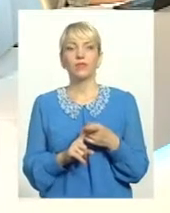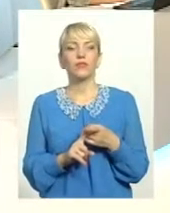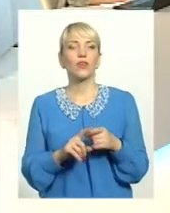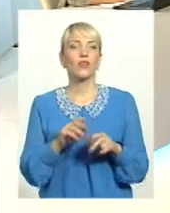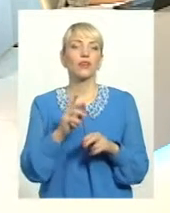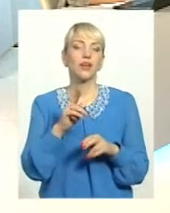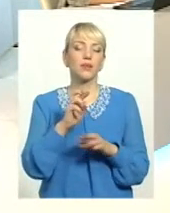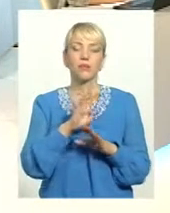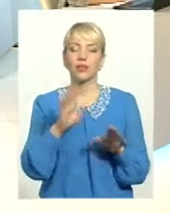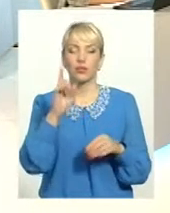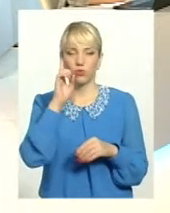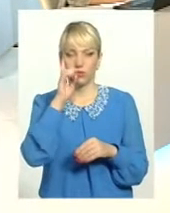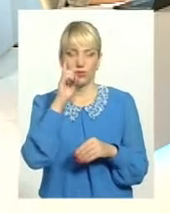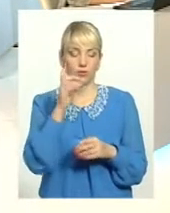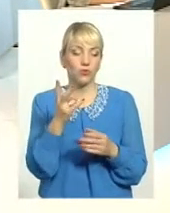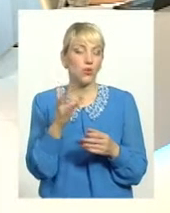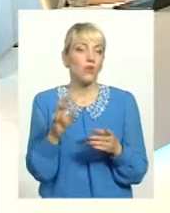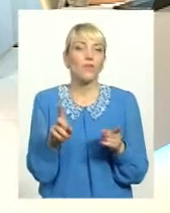не думав, ну, все рівно, ну,